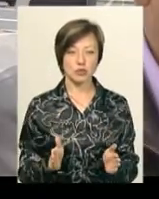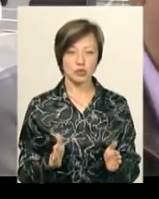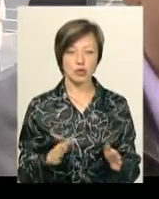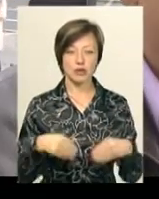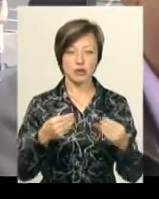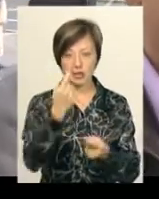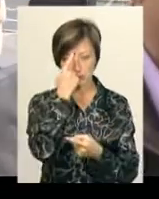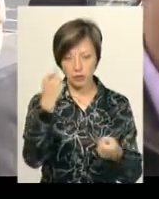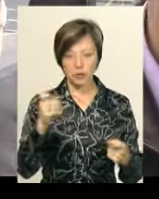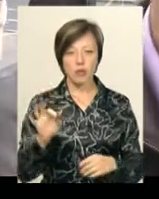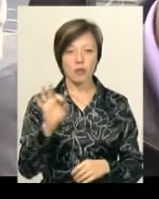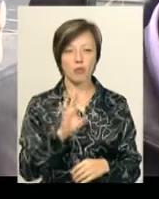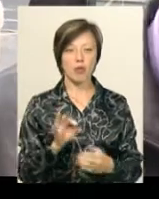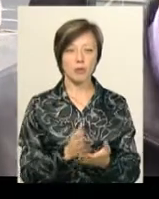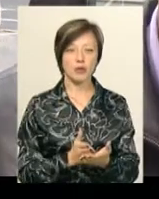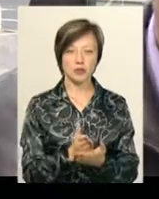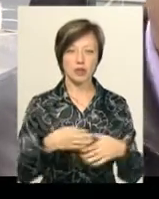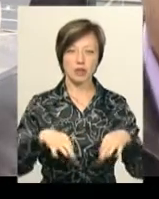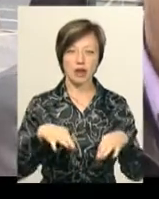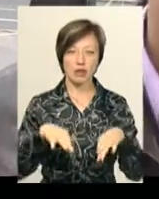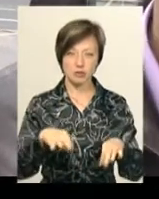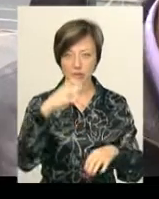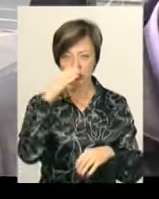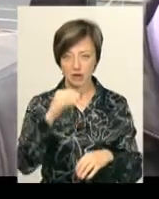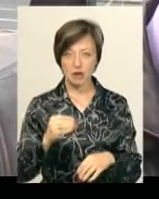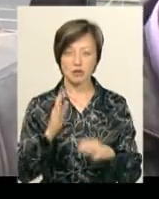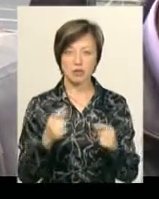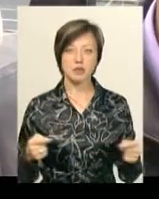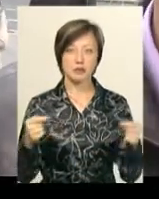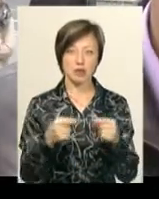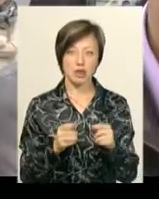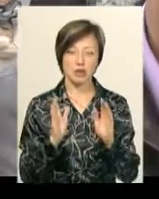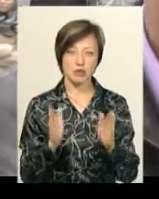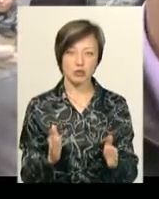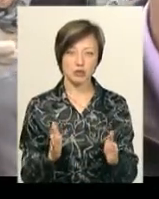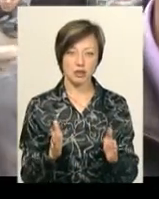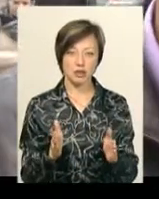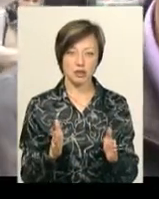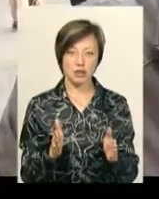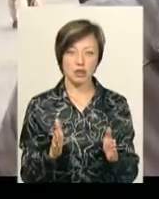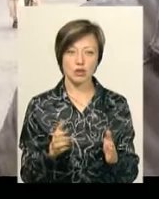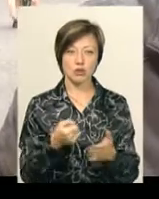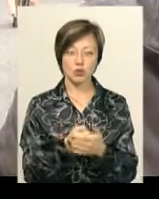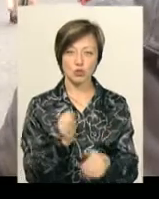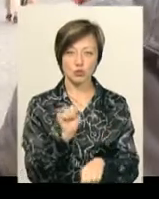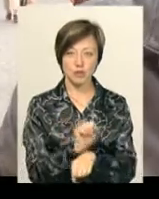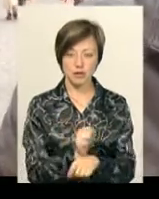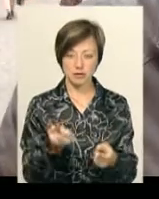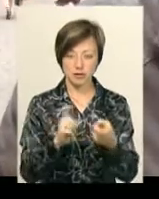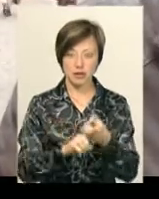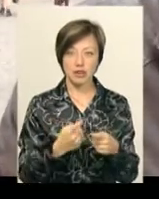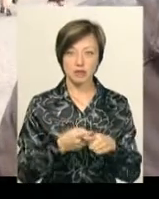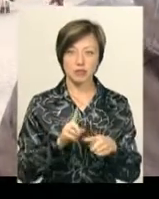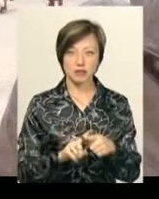давати інформацію по маршрутному транспортному засобі, який безпосередньо буде наближатися до зупинки. Дана зупинка буде